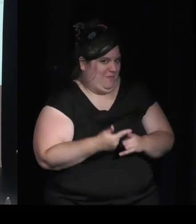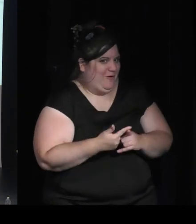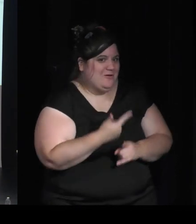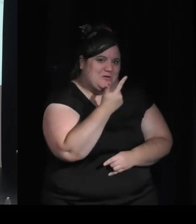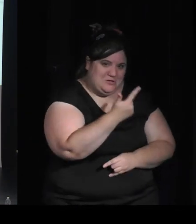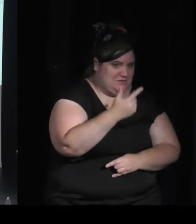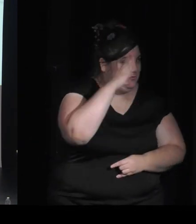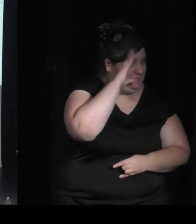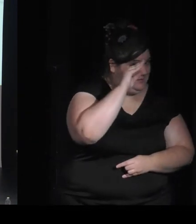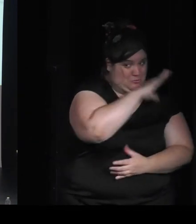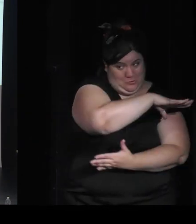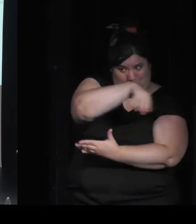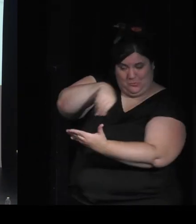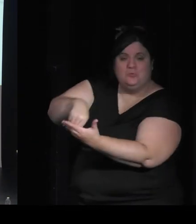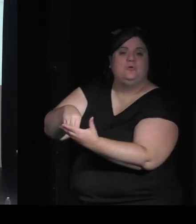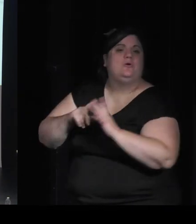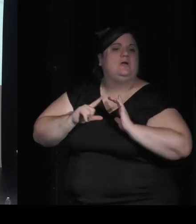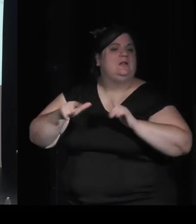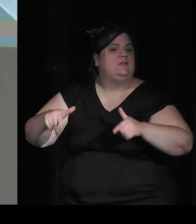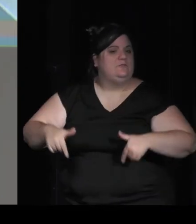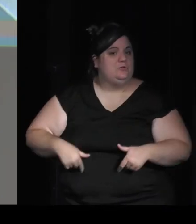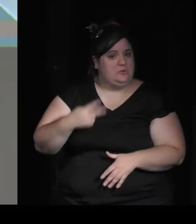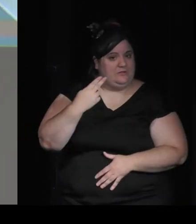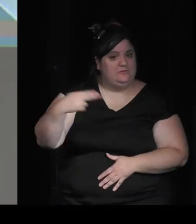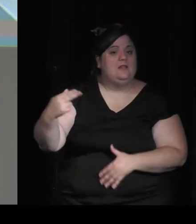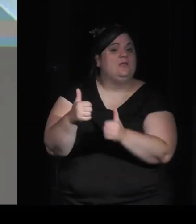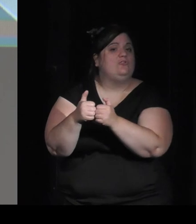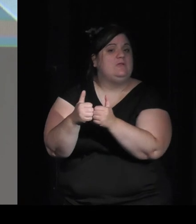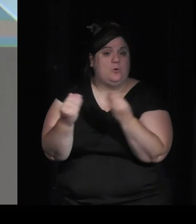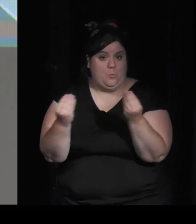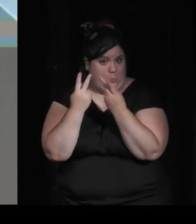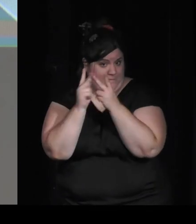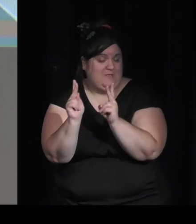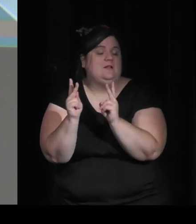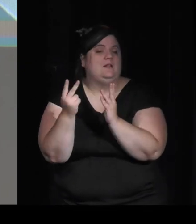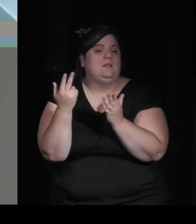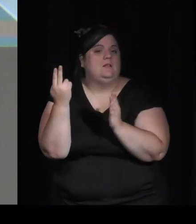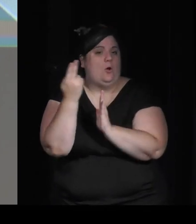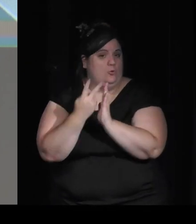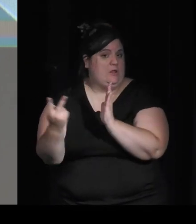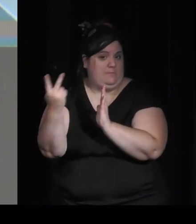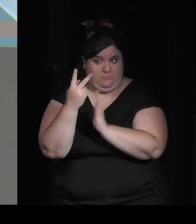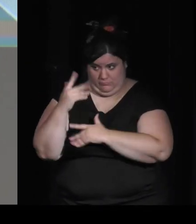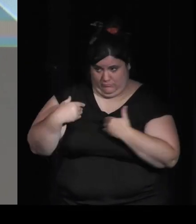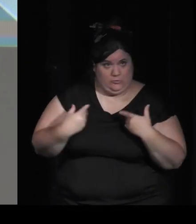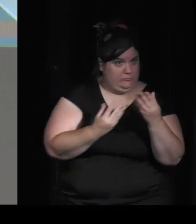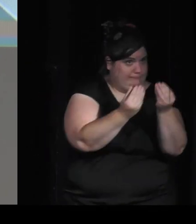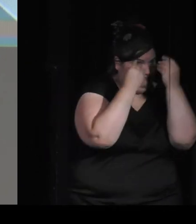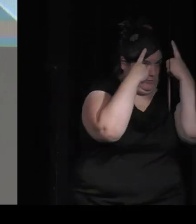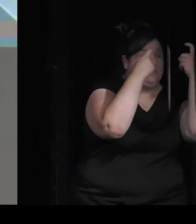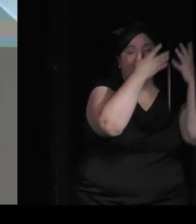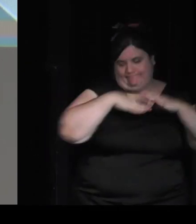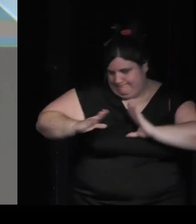nationale du jeu vidéo à Angoulême pour poursuivre ce lien entre les deux formations